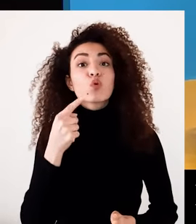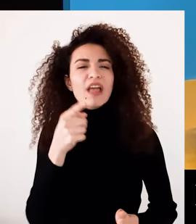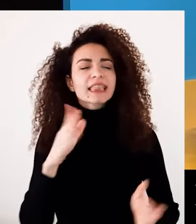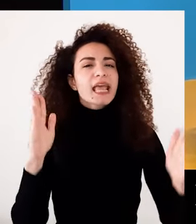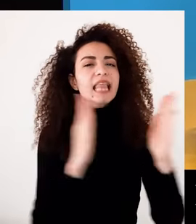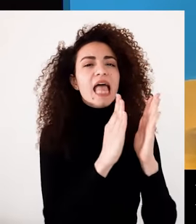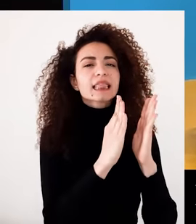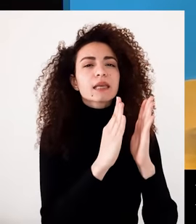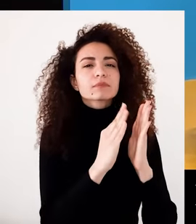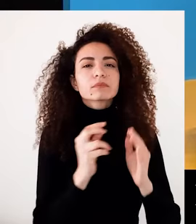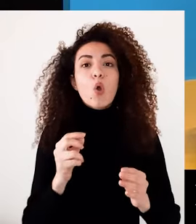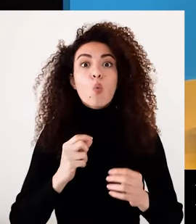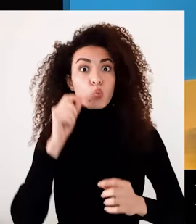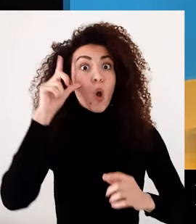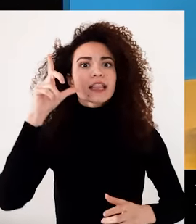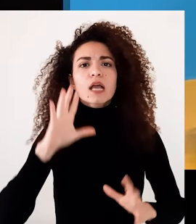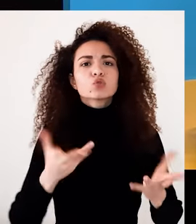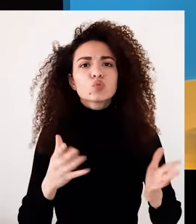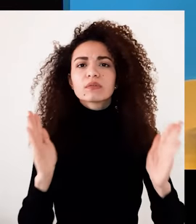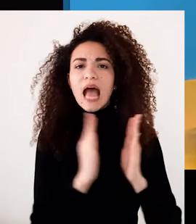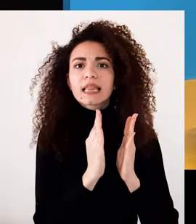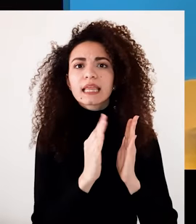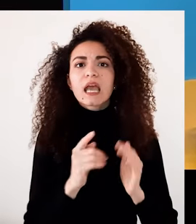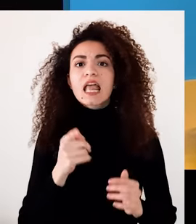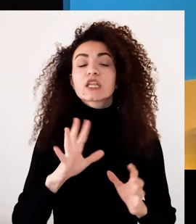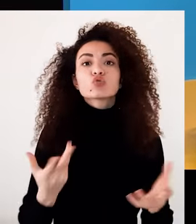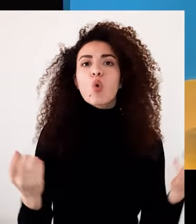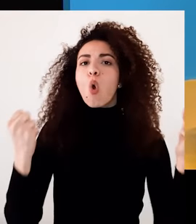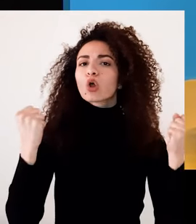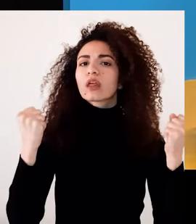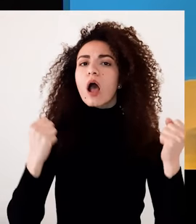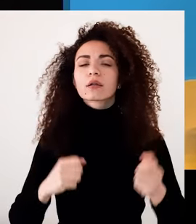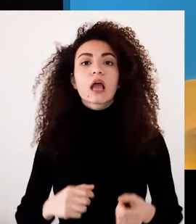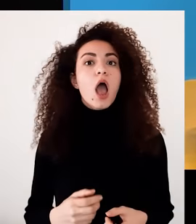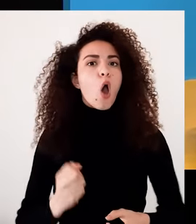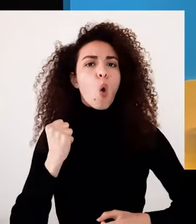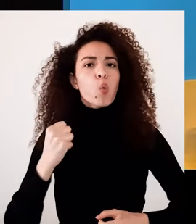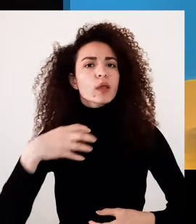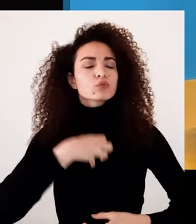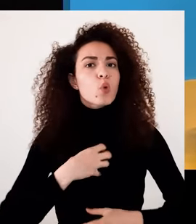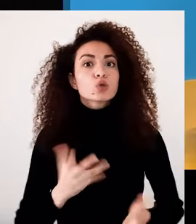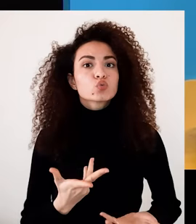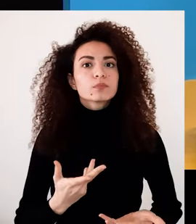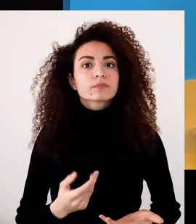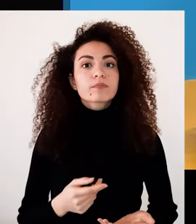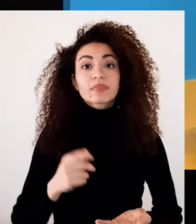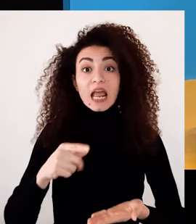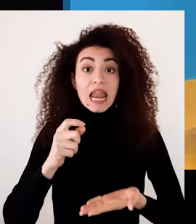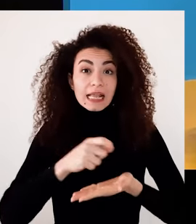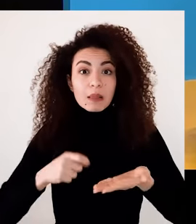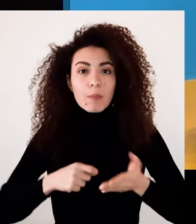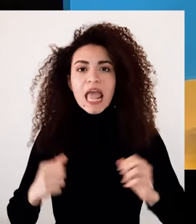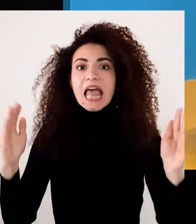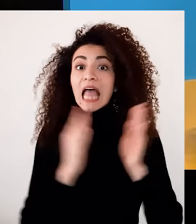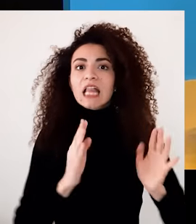تعرفين عن التحدي الذي تواجهه؟ وما هي الخيارات المطروحة؟ قدرتك على التعبير ببضوح